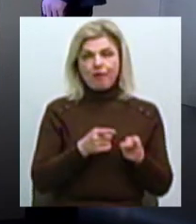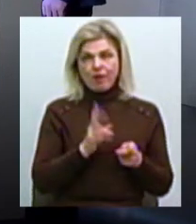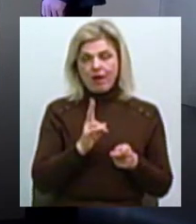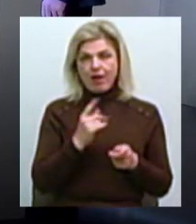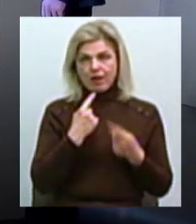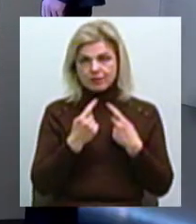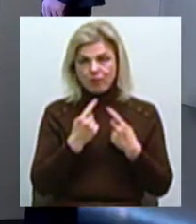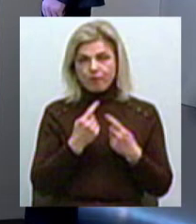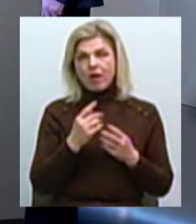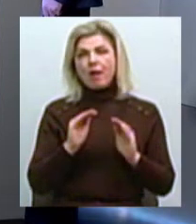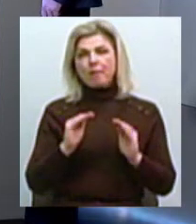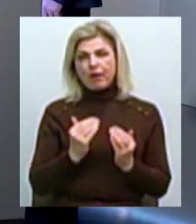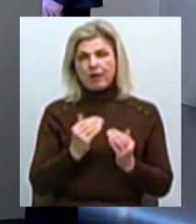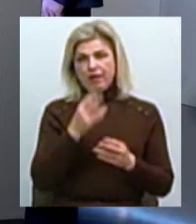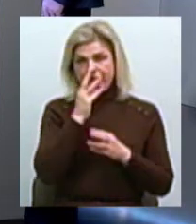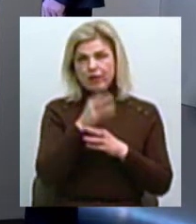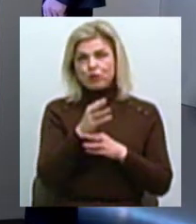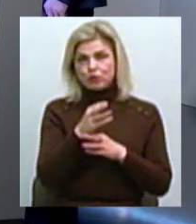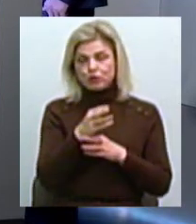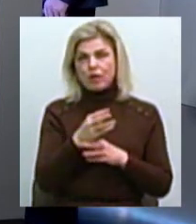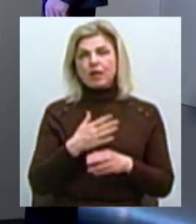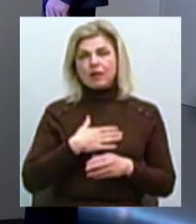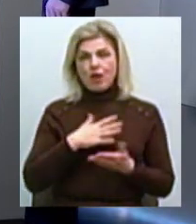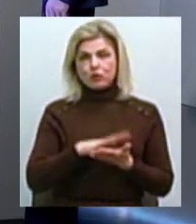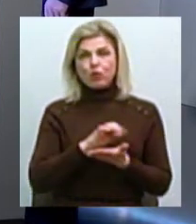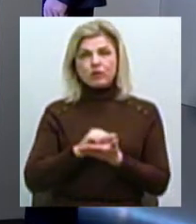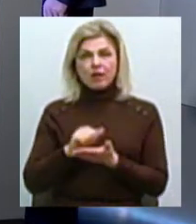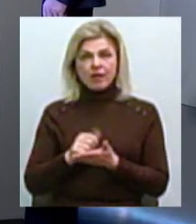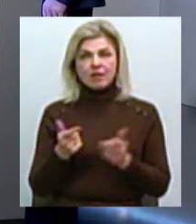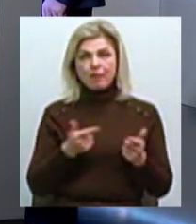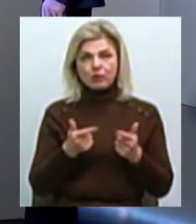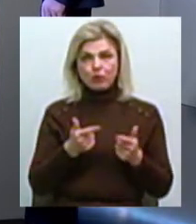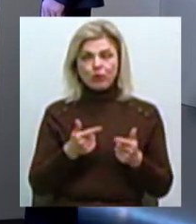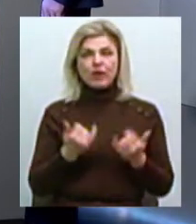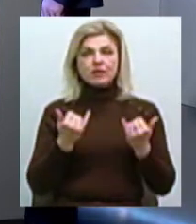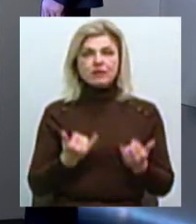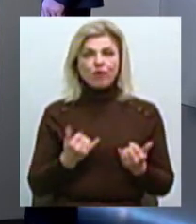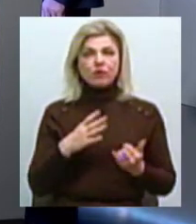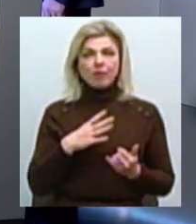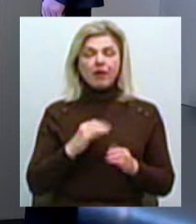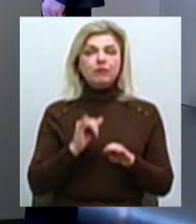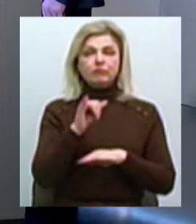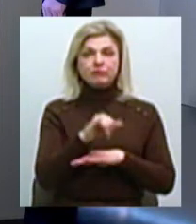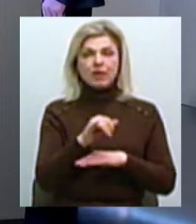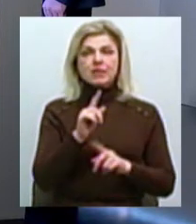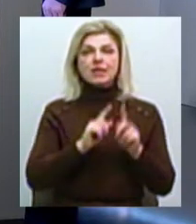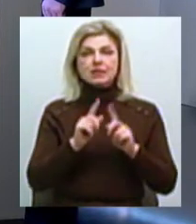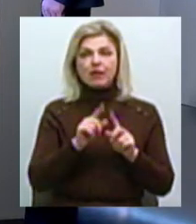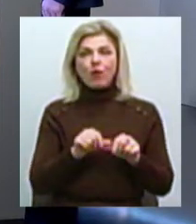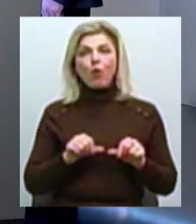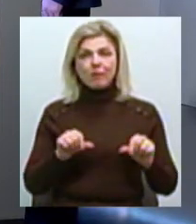невеличкий відеосюжет Наші колеги Катерина Балєєва та Василь Фільмон сьогодні були на засіданні комісії